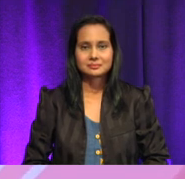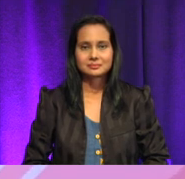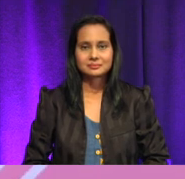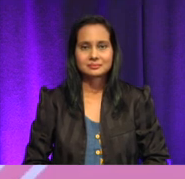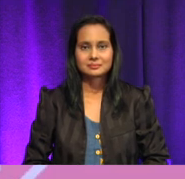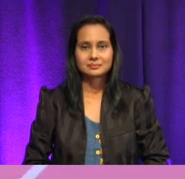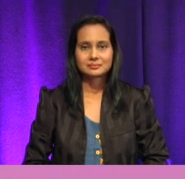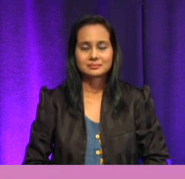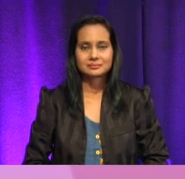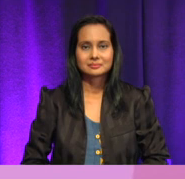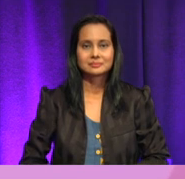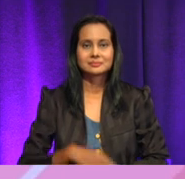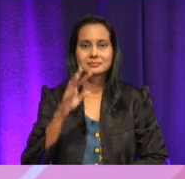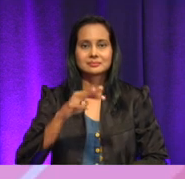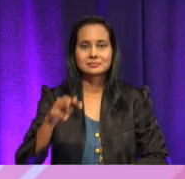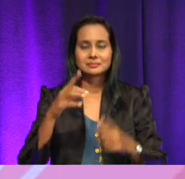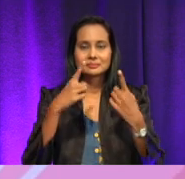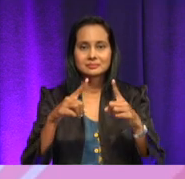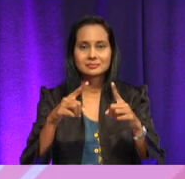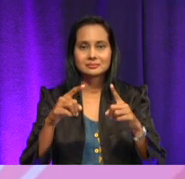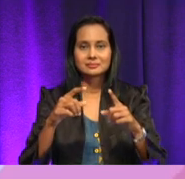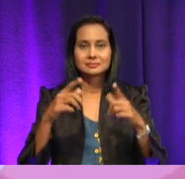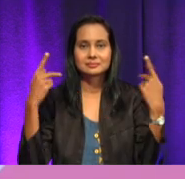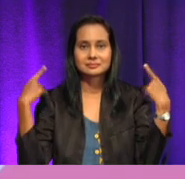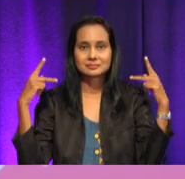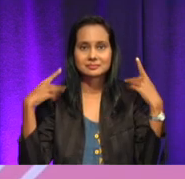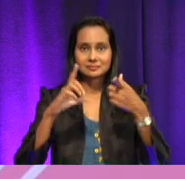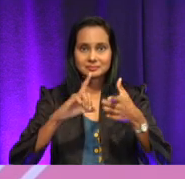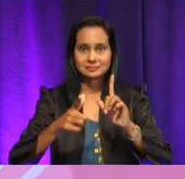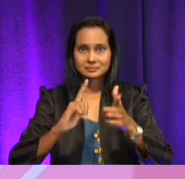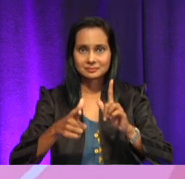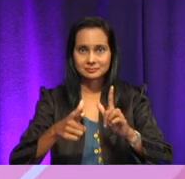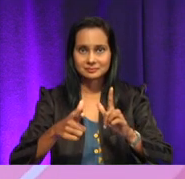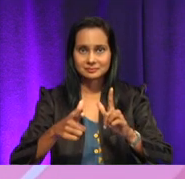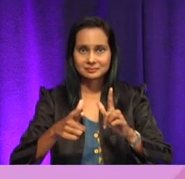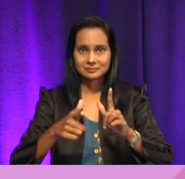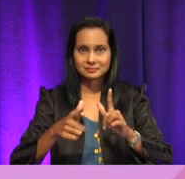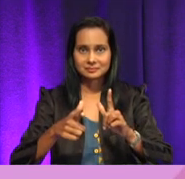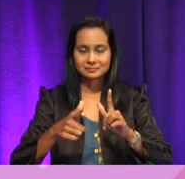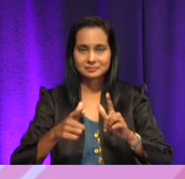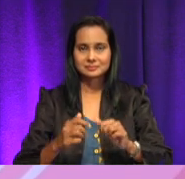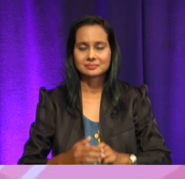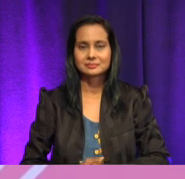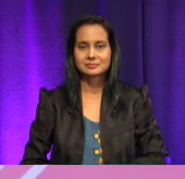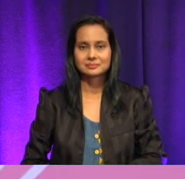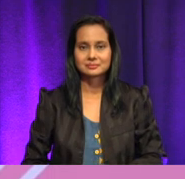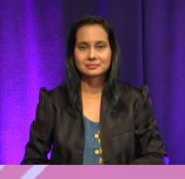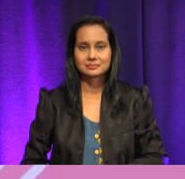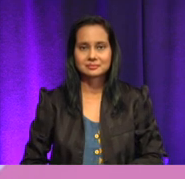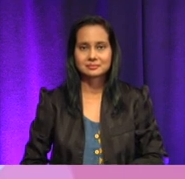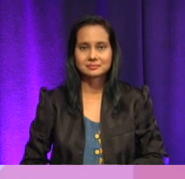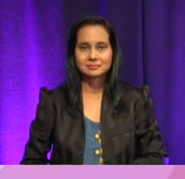Kedai Dobi, Cikgu. Betul. Kedai Dobi. Jadi, Cikgu beri satu lagi peluang kepada seorang murid lagi untuk